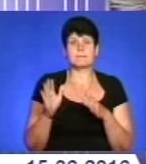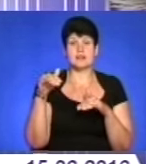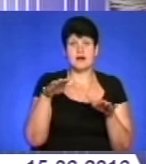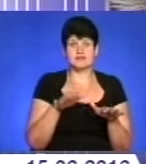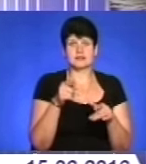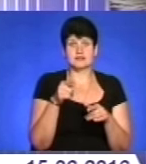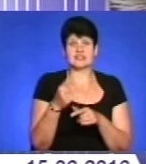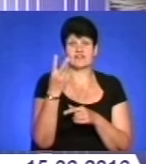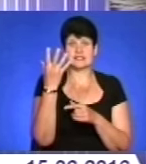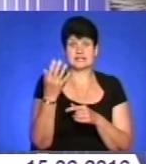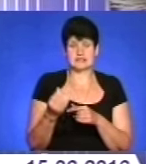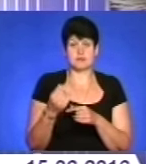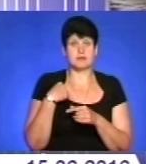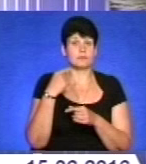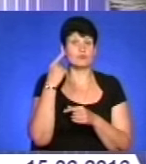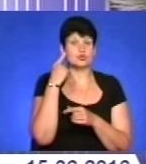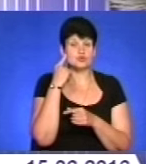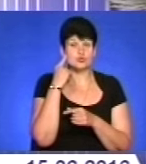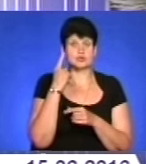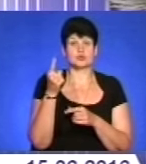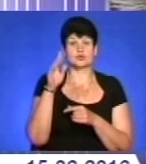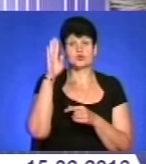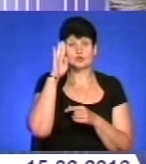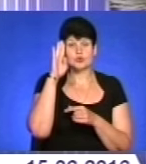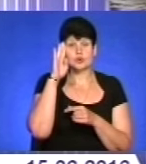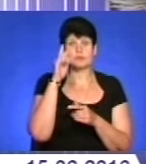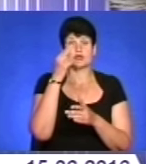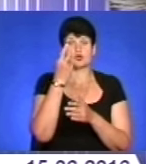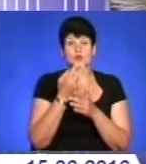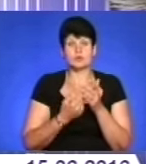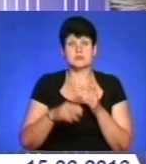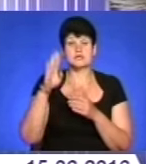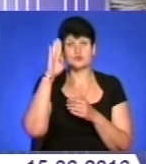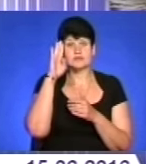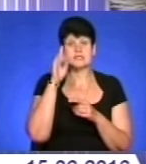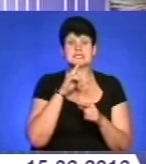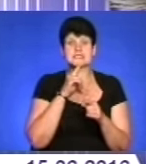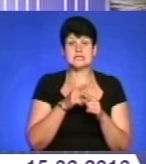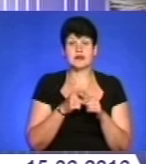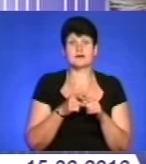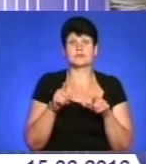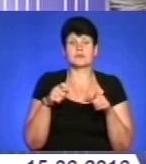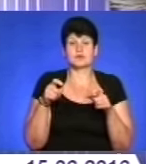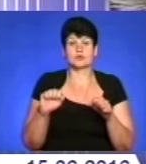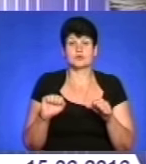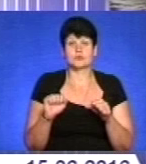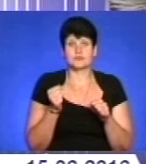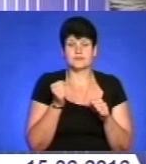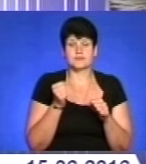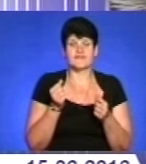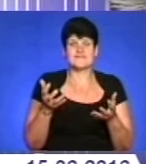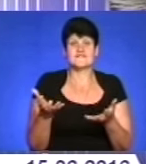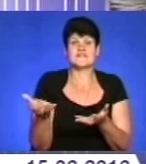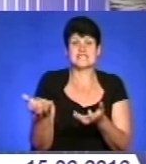Два дні підряд. Ми почули, що хлопець казав, що вон топиться чоловік. Сестра кинулася, коліга і мій чоловік, його